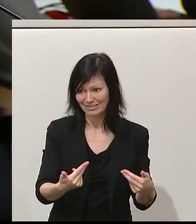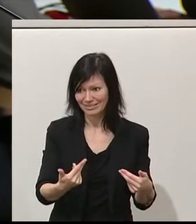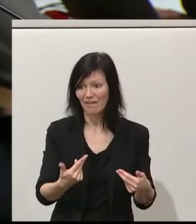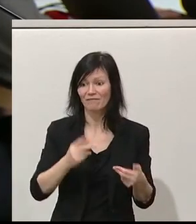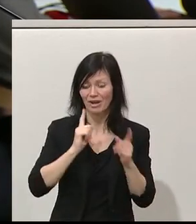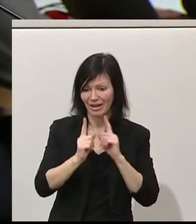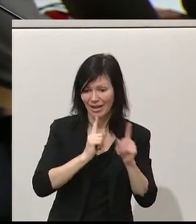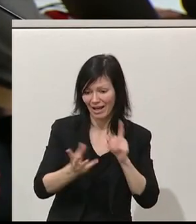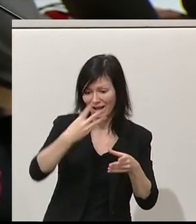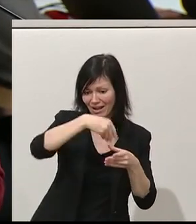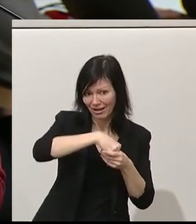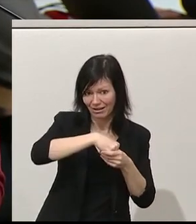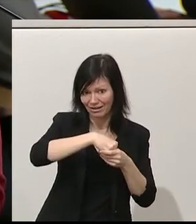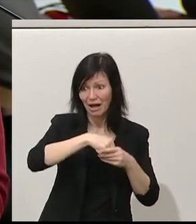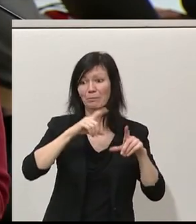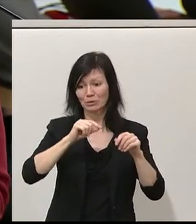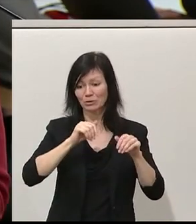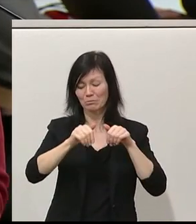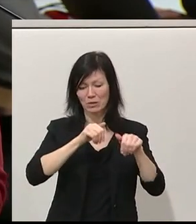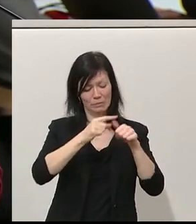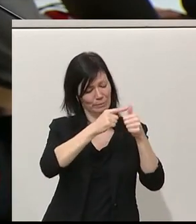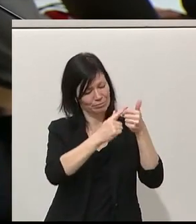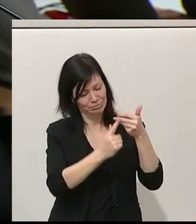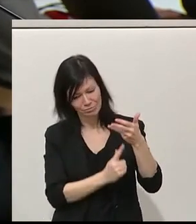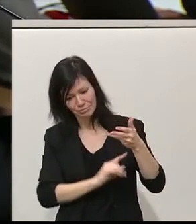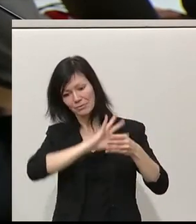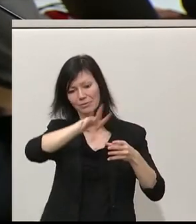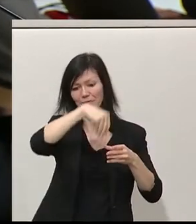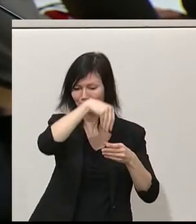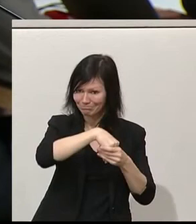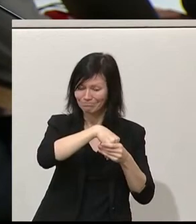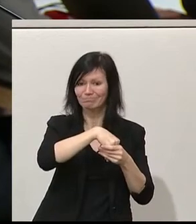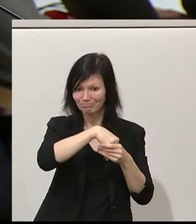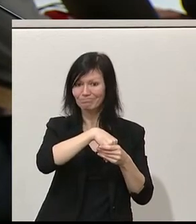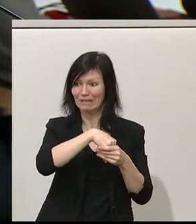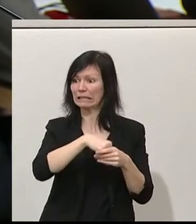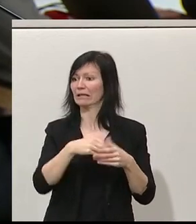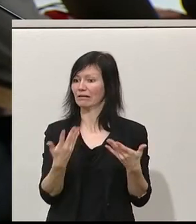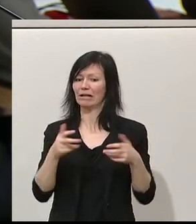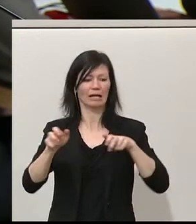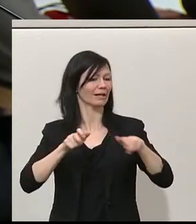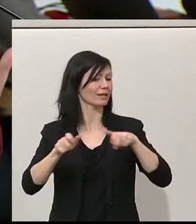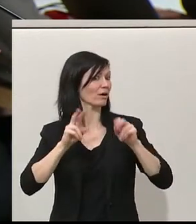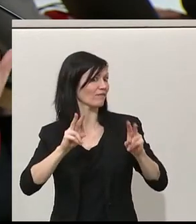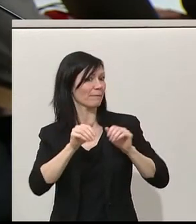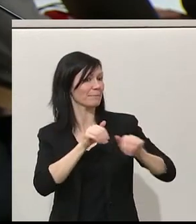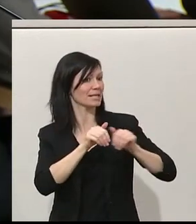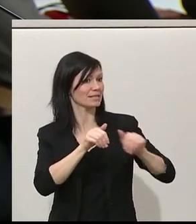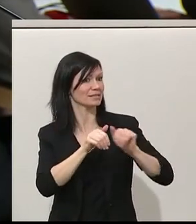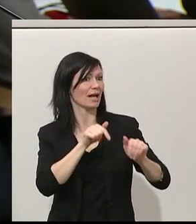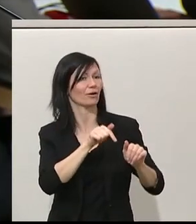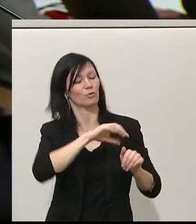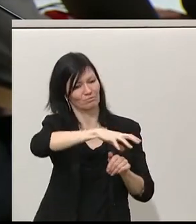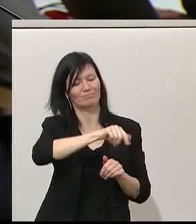und damit wirklich ein Ressort in dieser Regierung sein wird, für den Klimaschutz